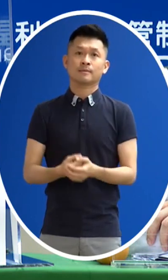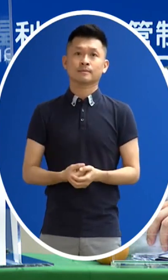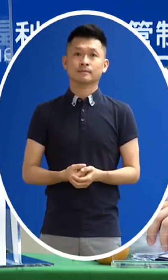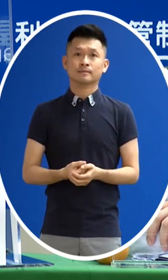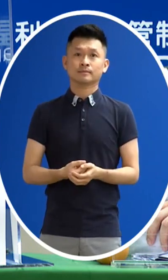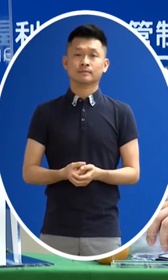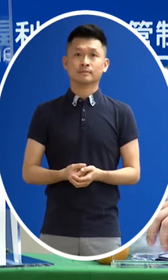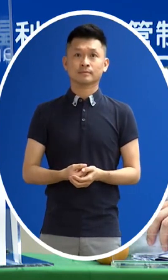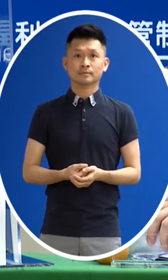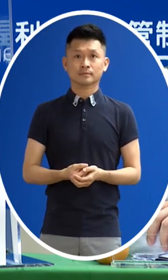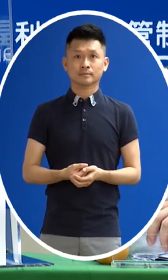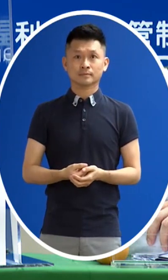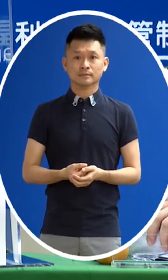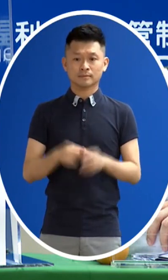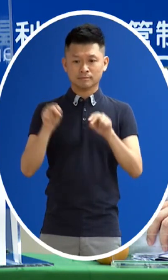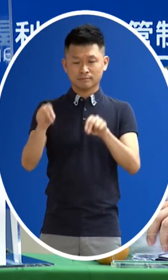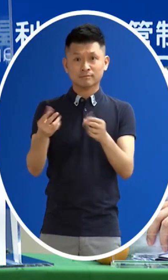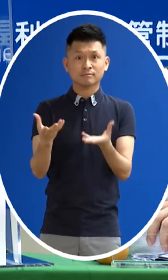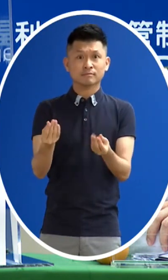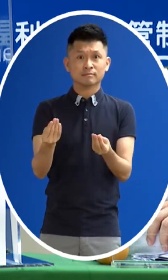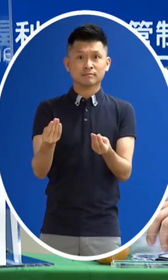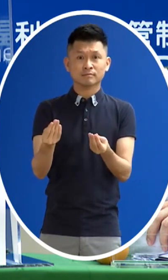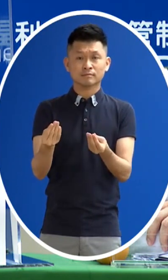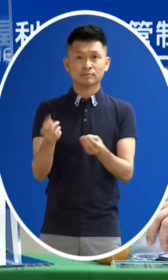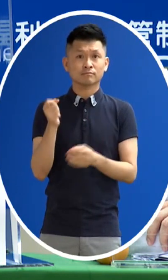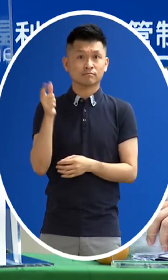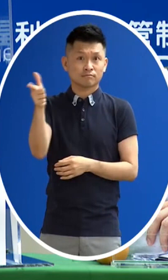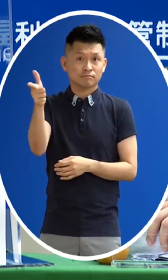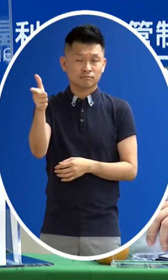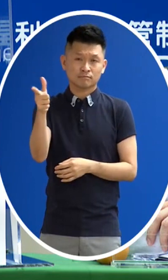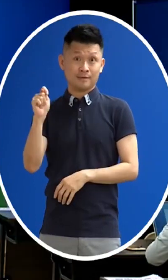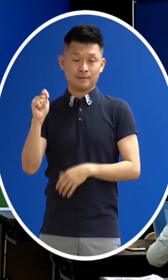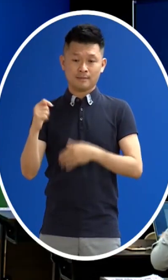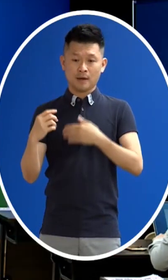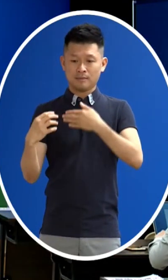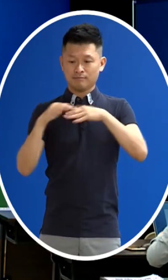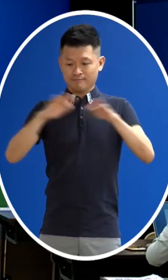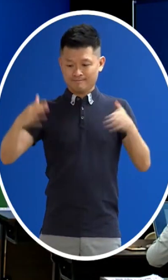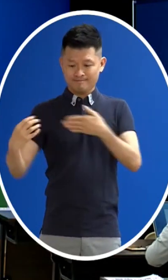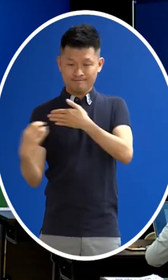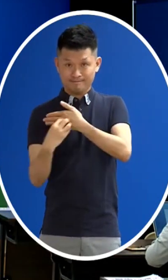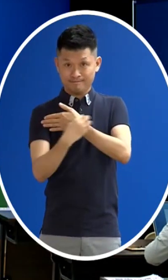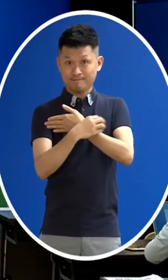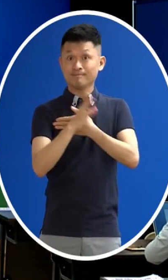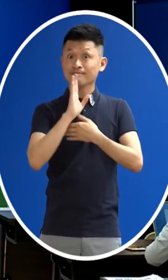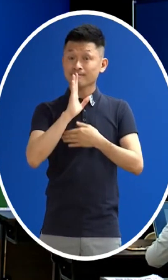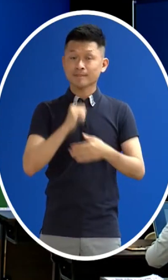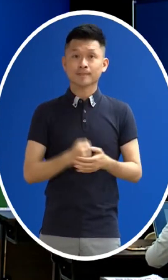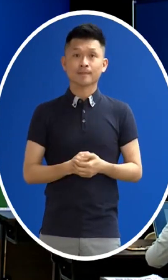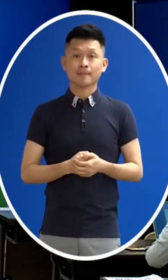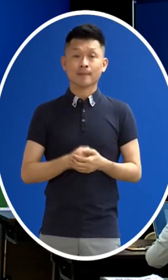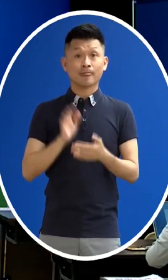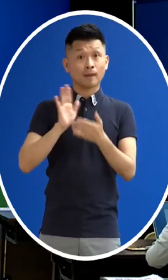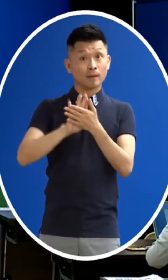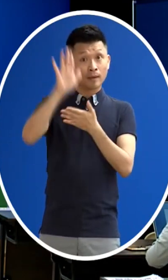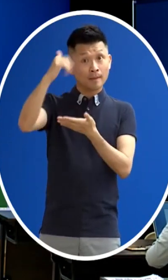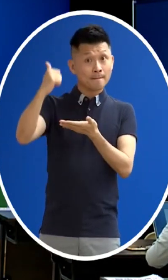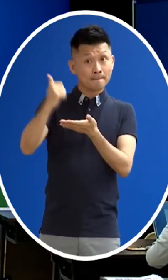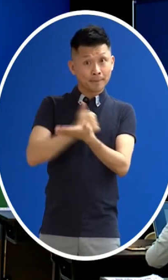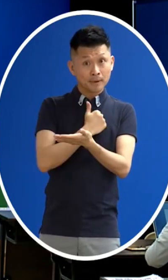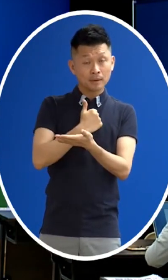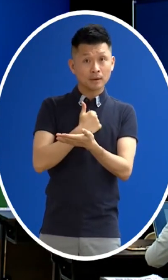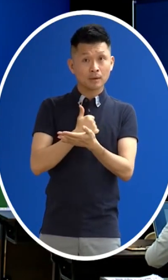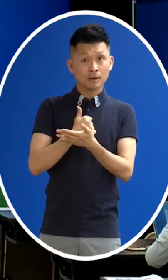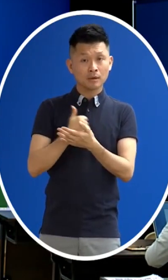那個手頭上可以去買的那個條件未來進來的BNT會按照我們原來的